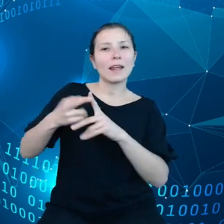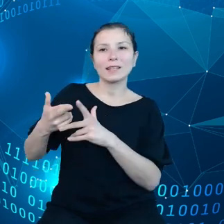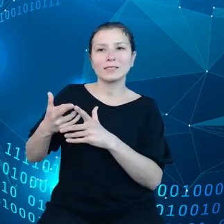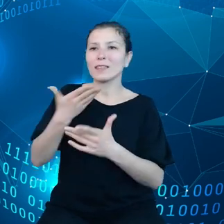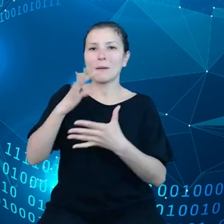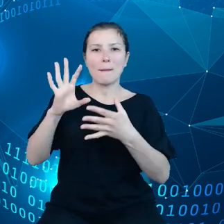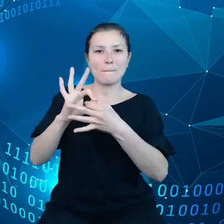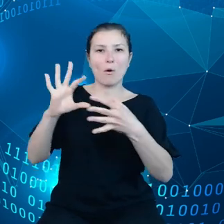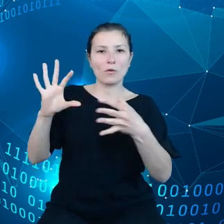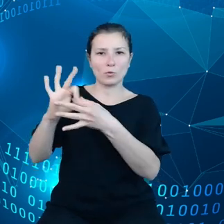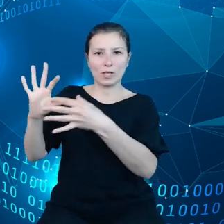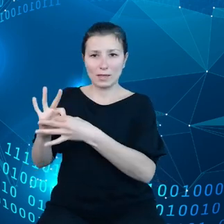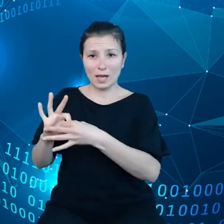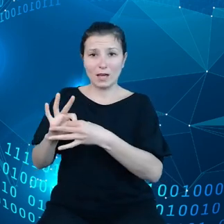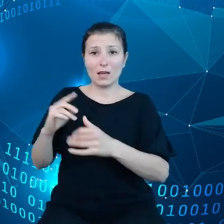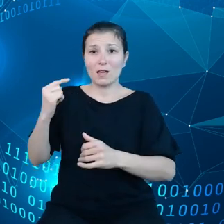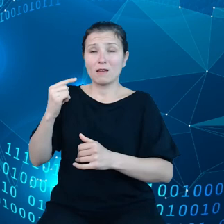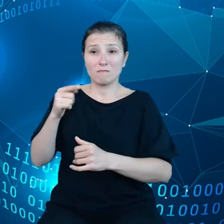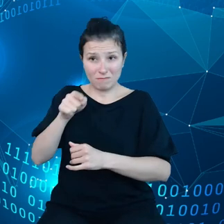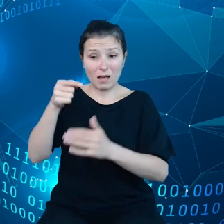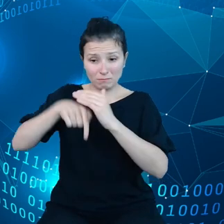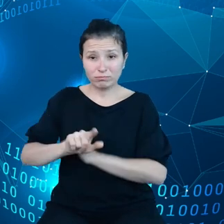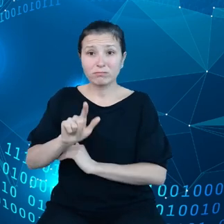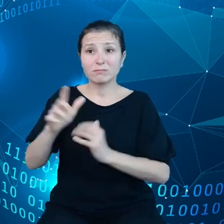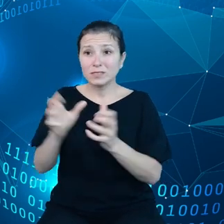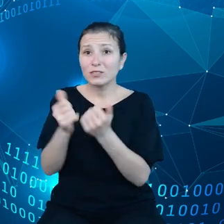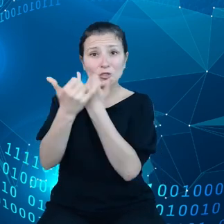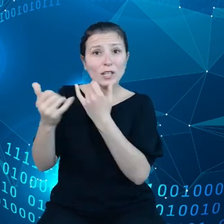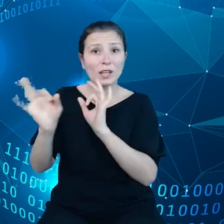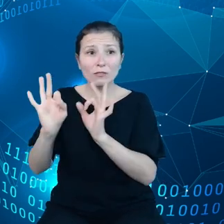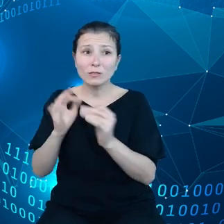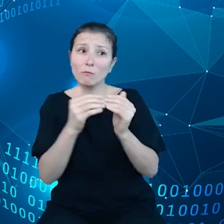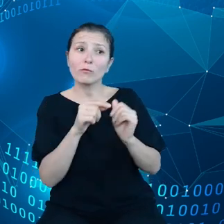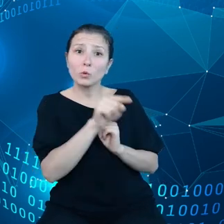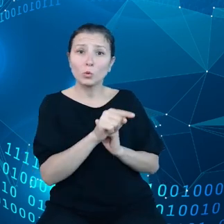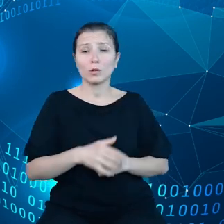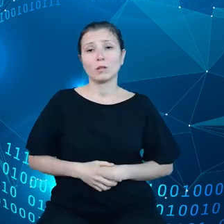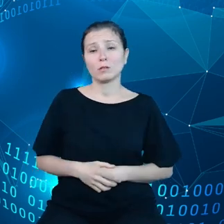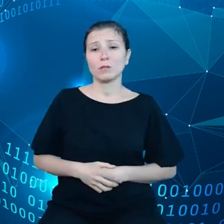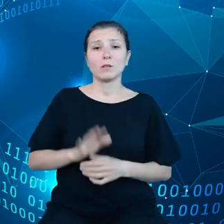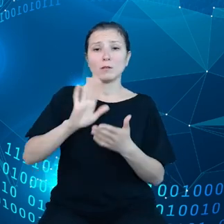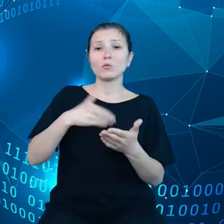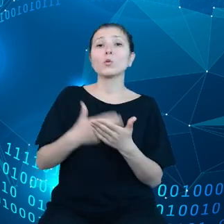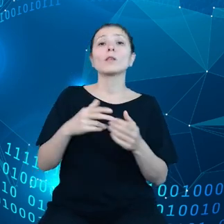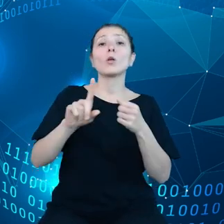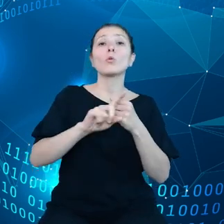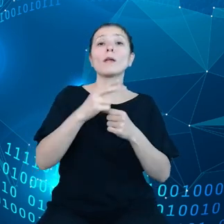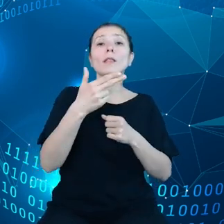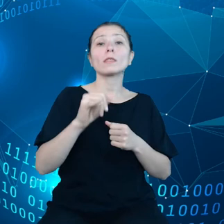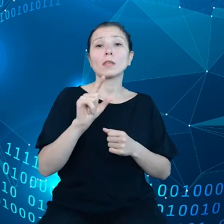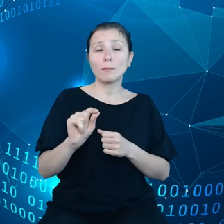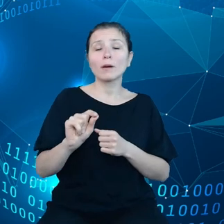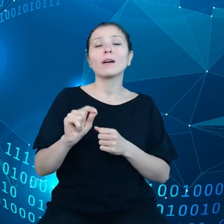potrafią mieć rozbieżne informacje. Przykładem jest numer NIP, który może być w jednym